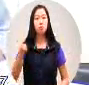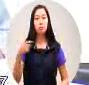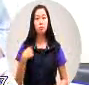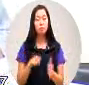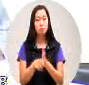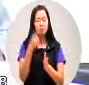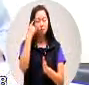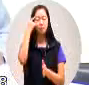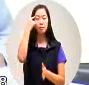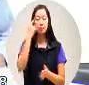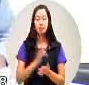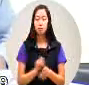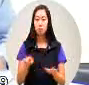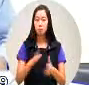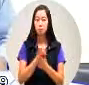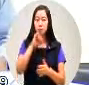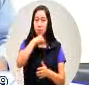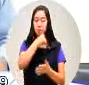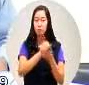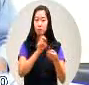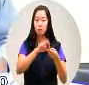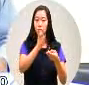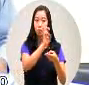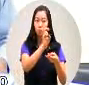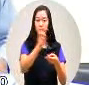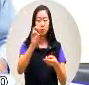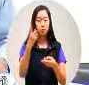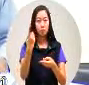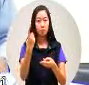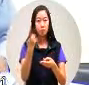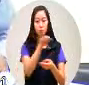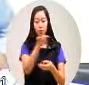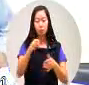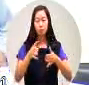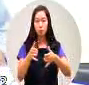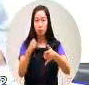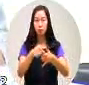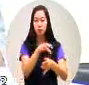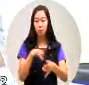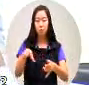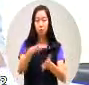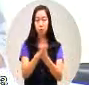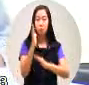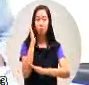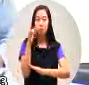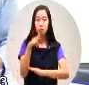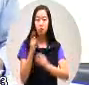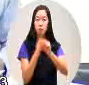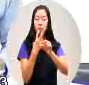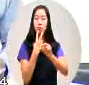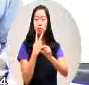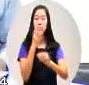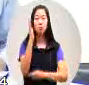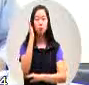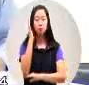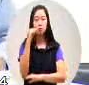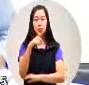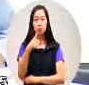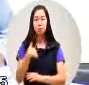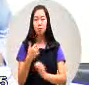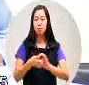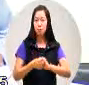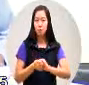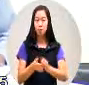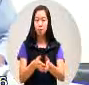一直感觉到我们台二十线二十一线地方政府或者是中央政府务